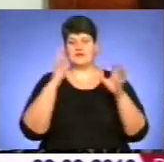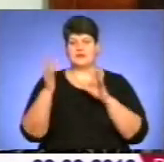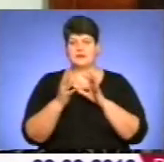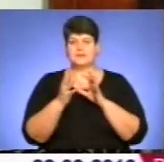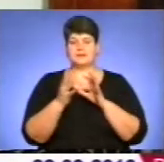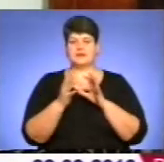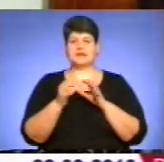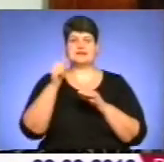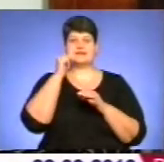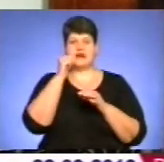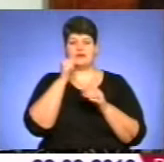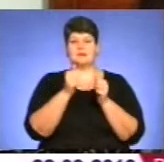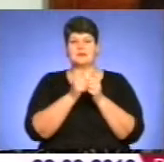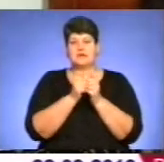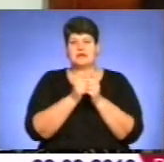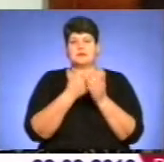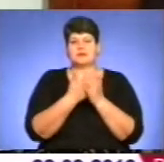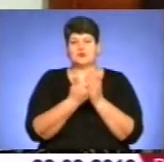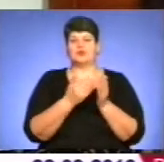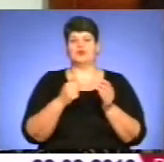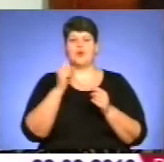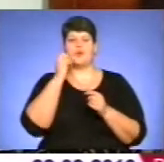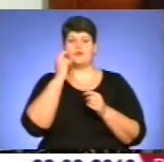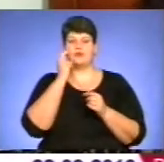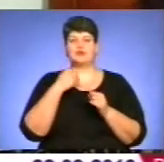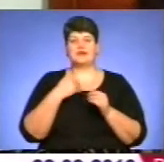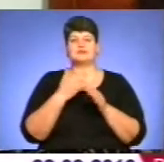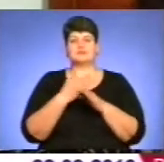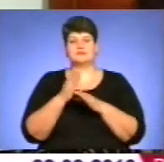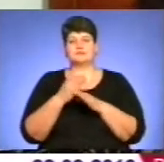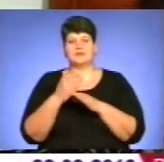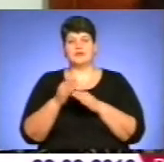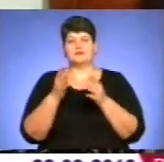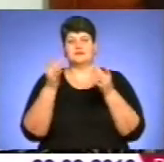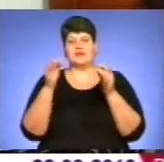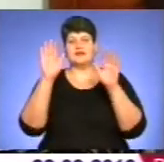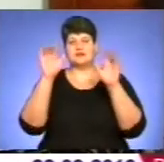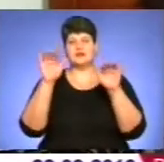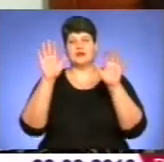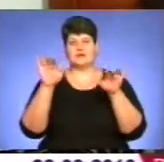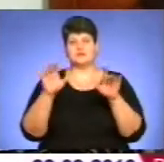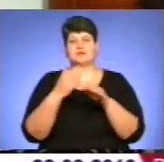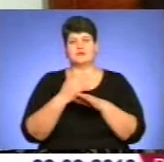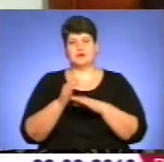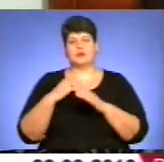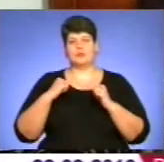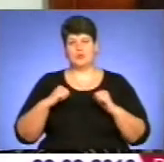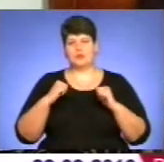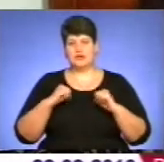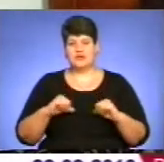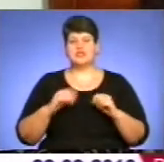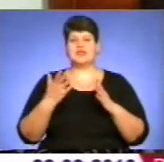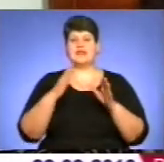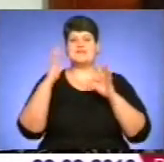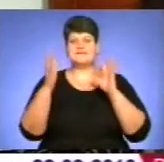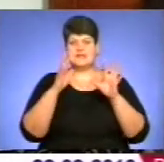Тобто завтра вже близько до обіду в нас поступово опади пославлюватимуться, і поривчастий вітер буде